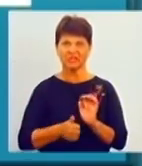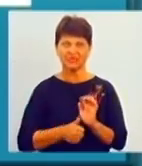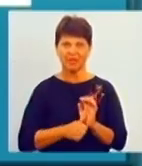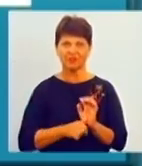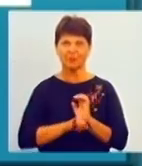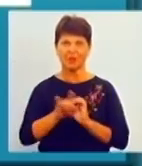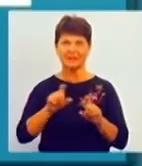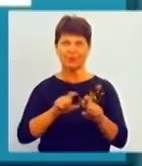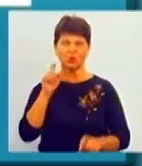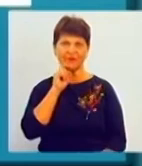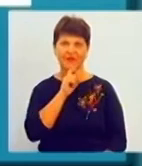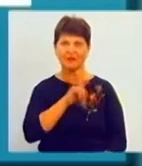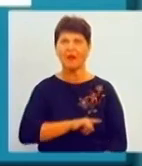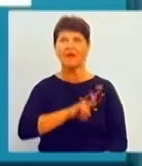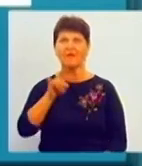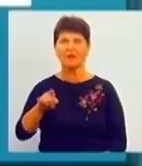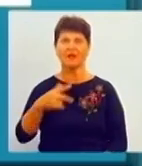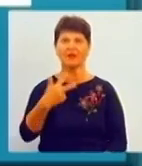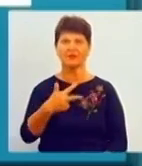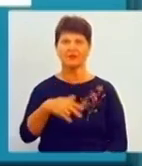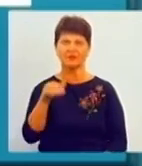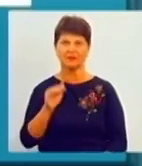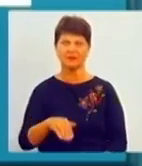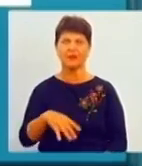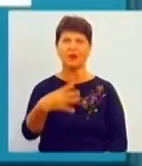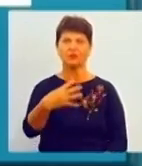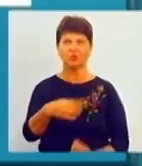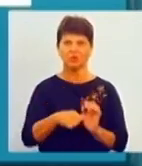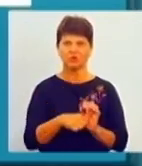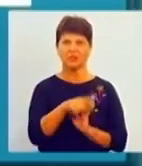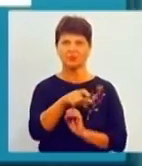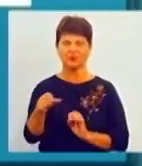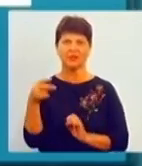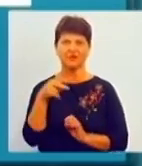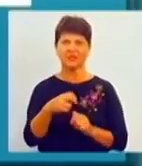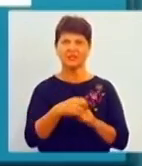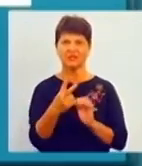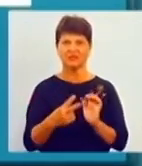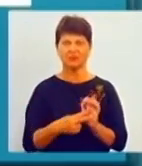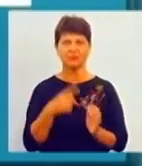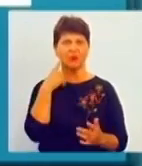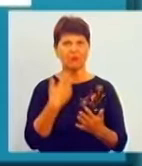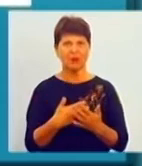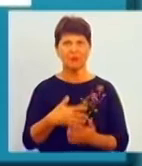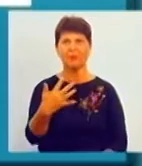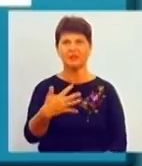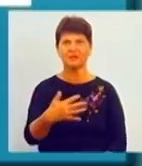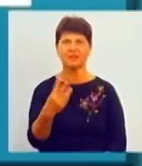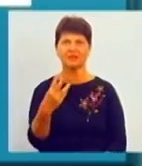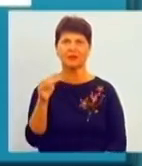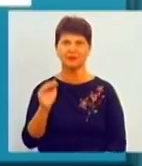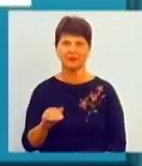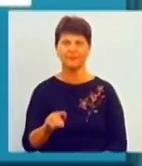аеропорту Вінниця вилетіло 30 тисяч 46 пасажирів. У 2017-го вже майже 53 тисячі.